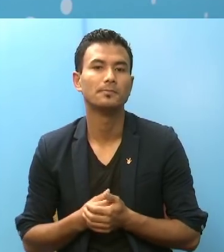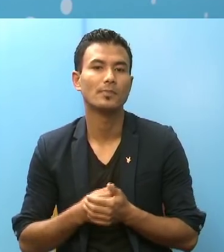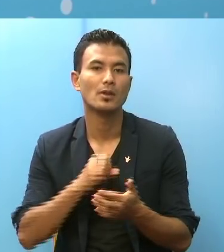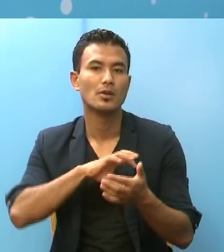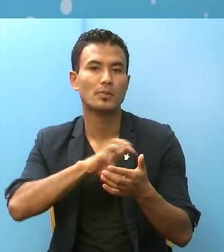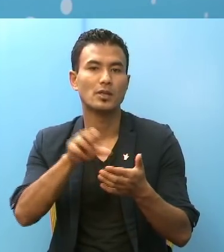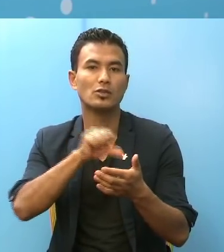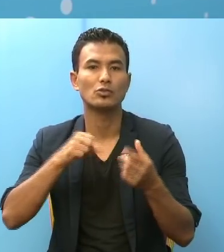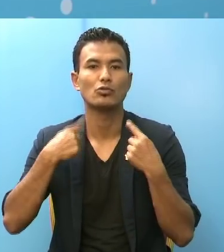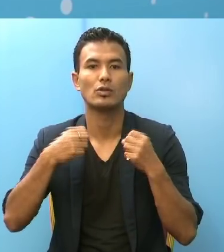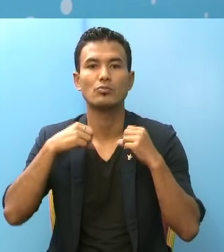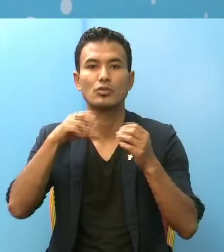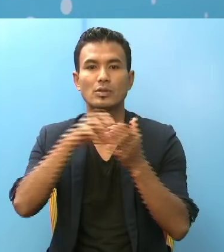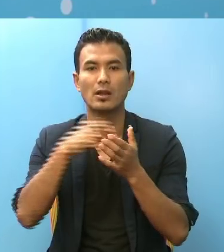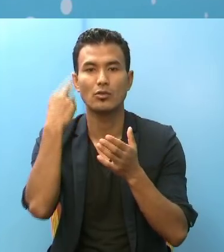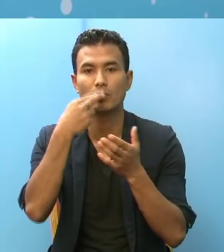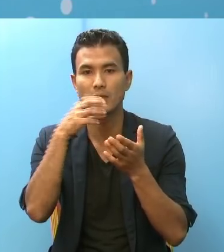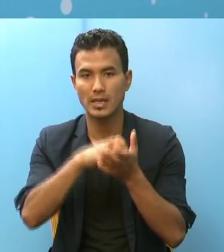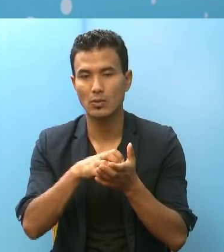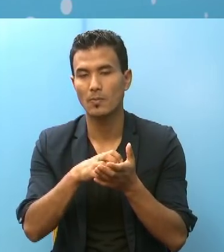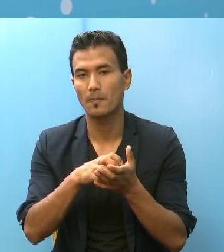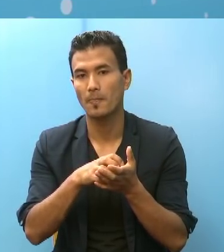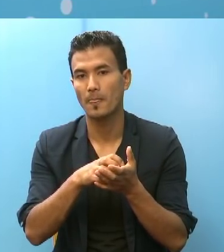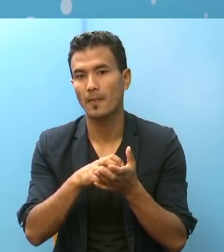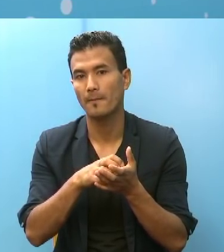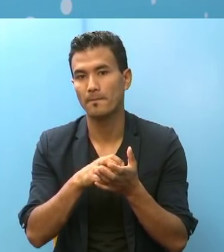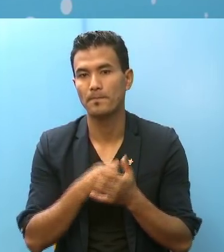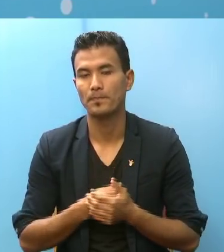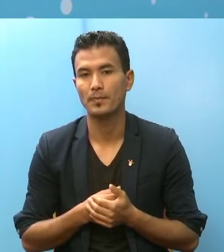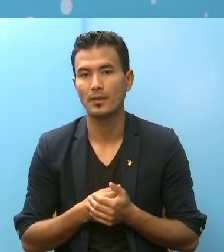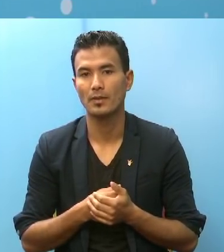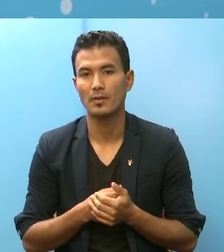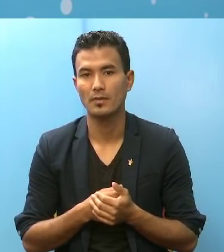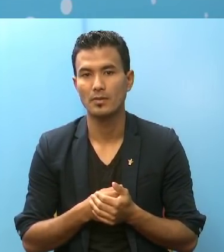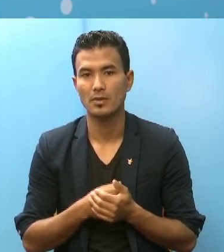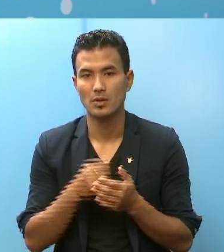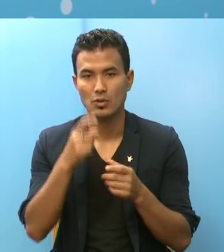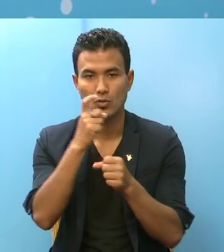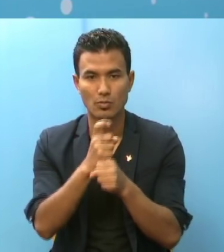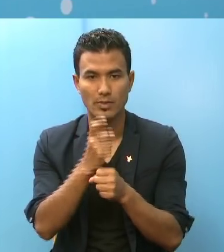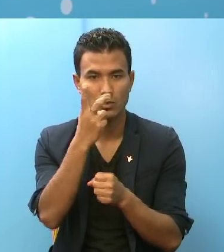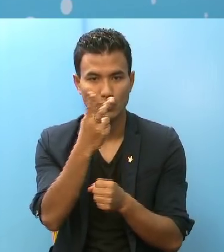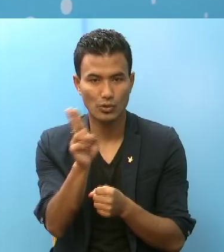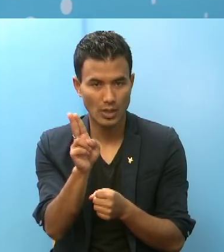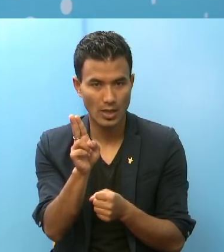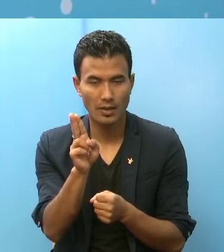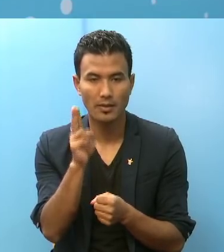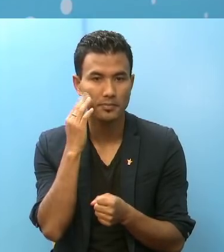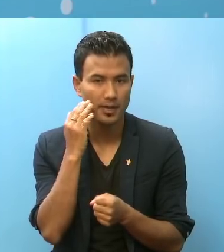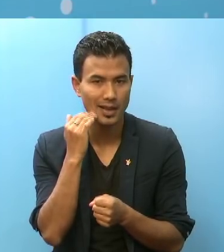प्रादेशिक जनस्वार्थ पर्योक्साला रुपन्देही मा गुल्मी का दुई जना